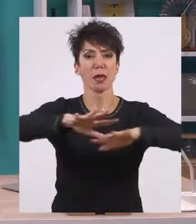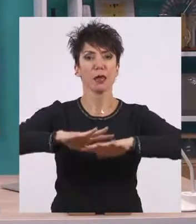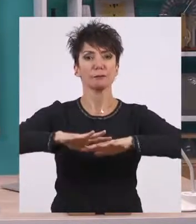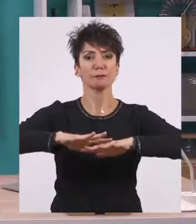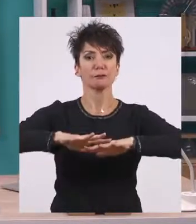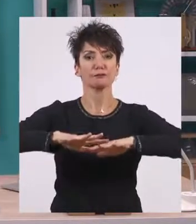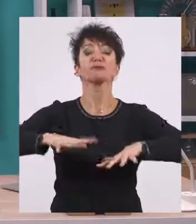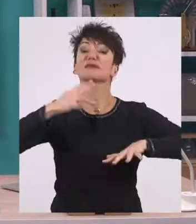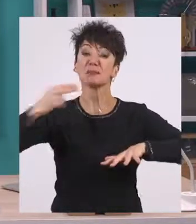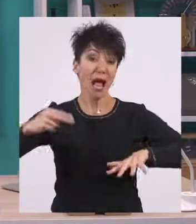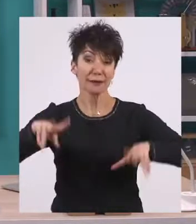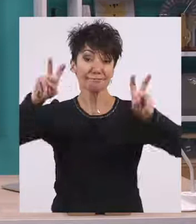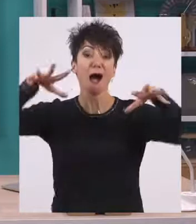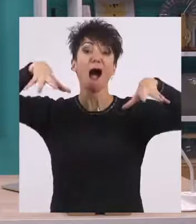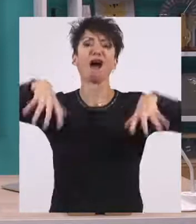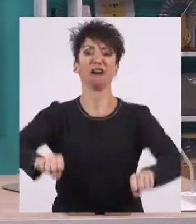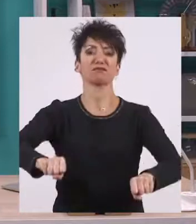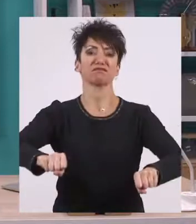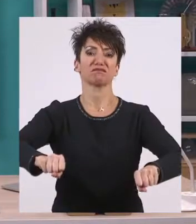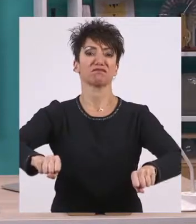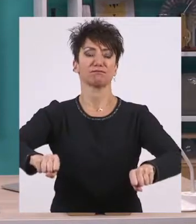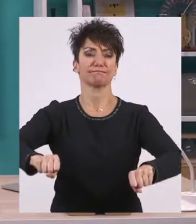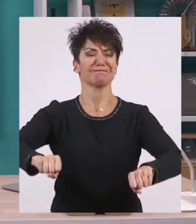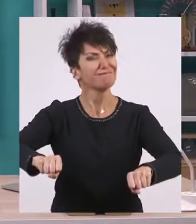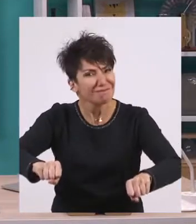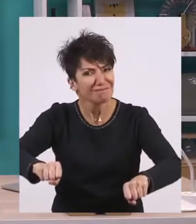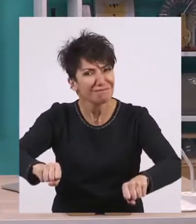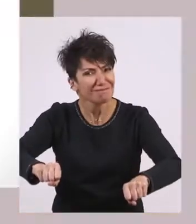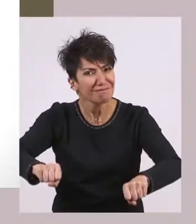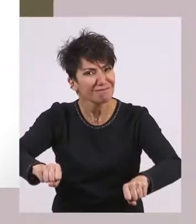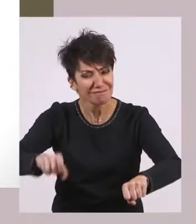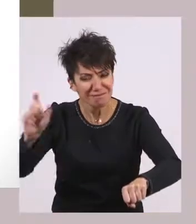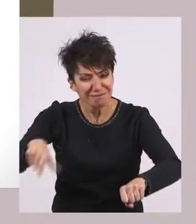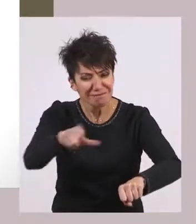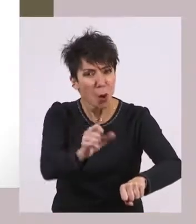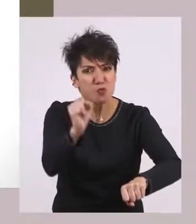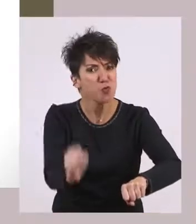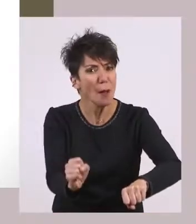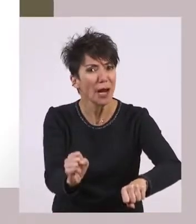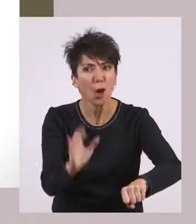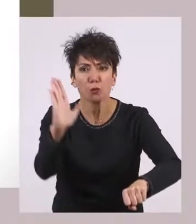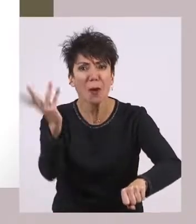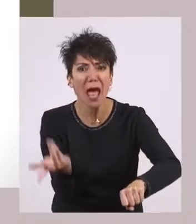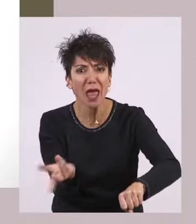Τι συνέβη όμως με τους παλιούς κατοίκους. Οι παλιοί κάτοικοι